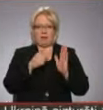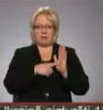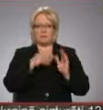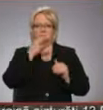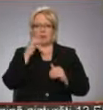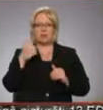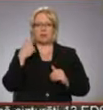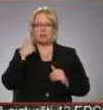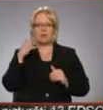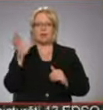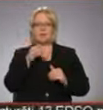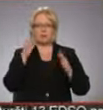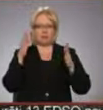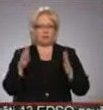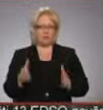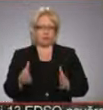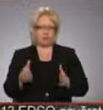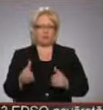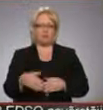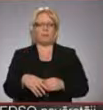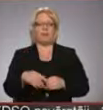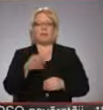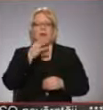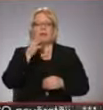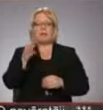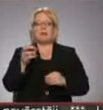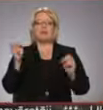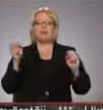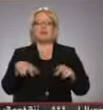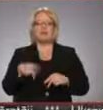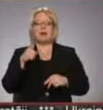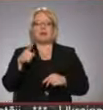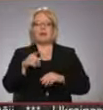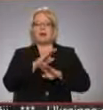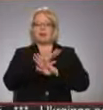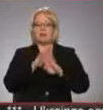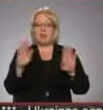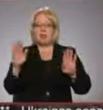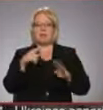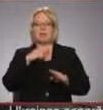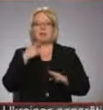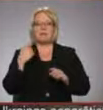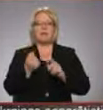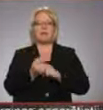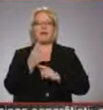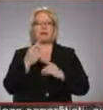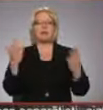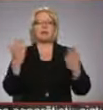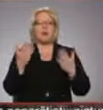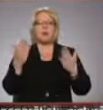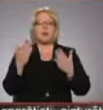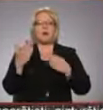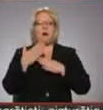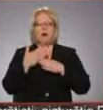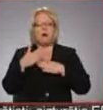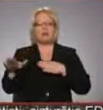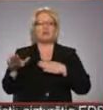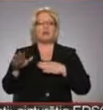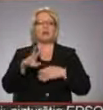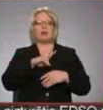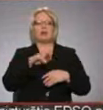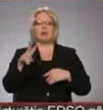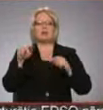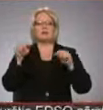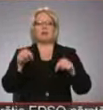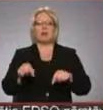visu mūžu. speciāli tas tā nebija, vienkārši gribējās radīt kaut ko tādu atšķirīgu, kas